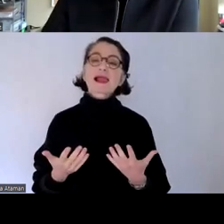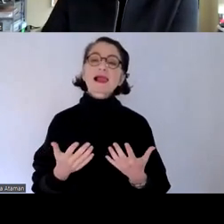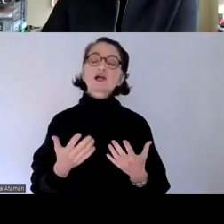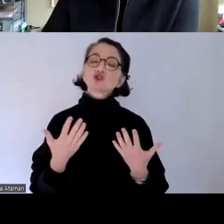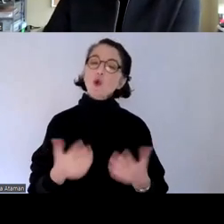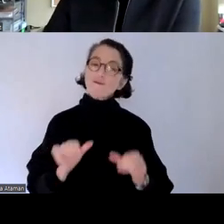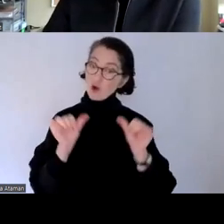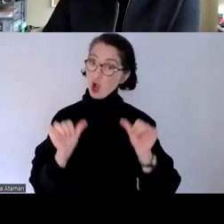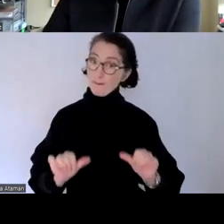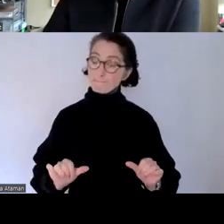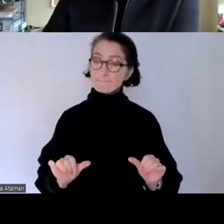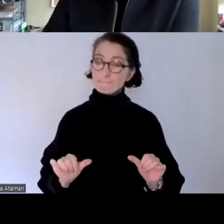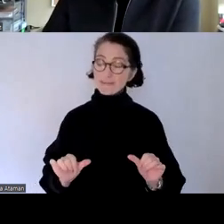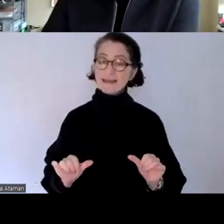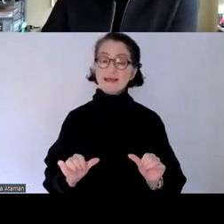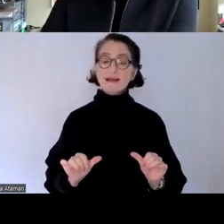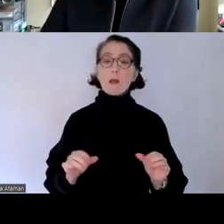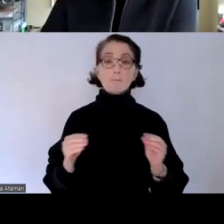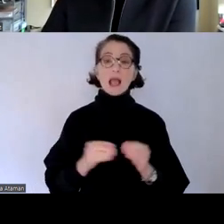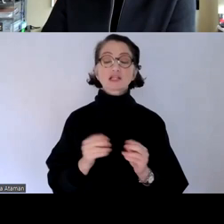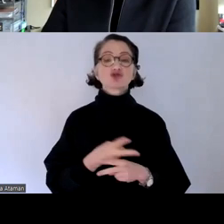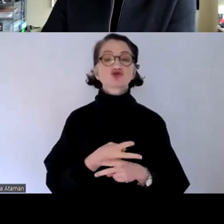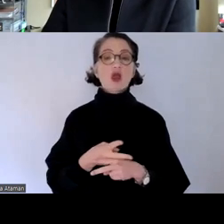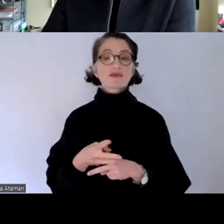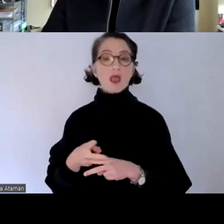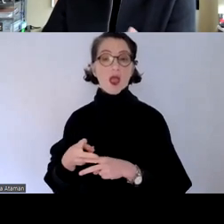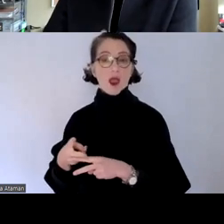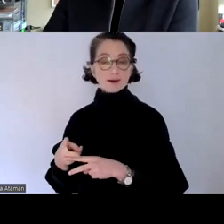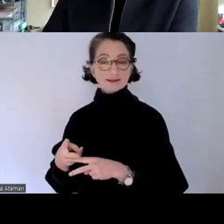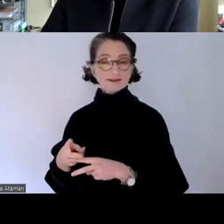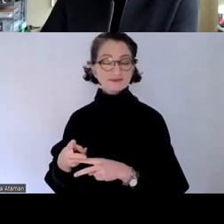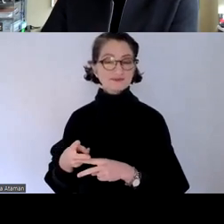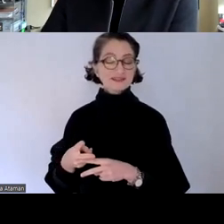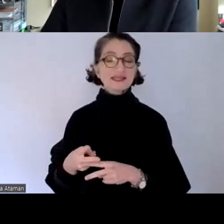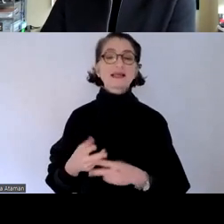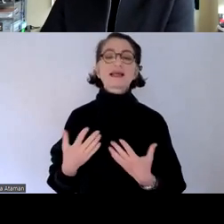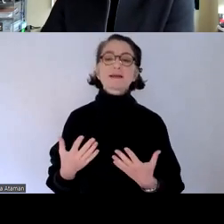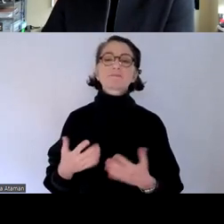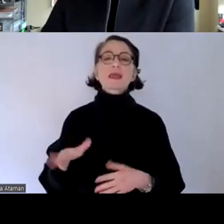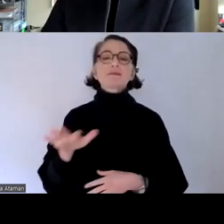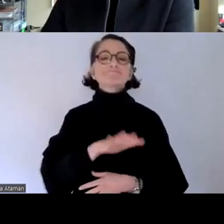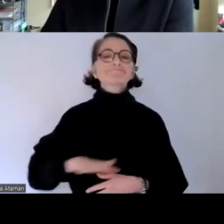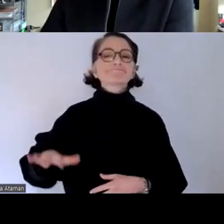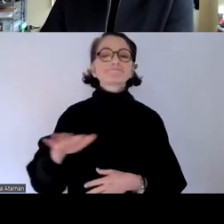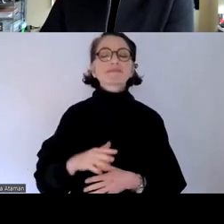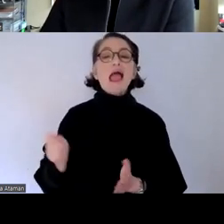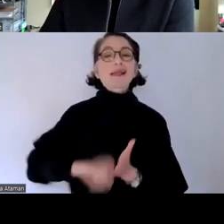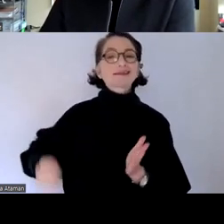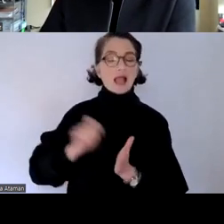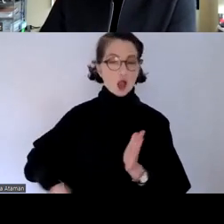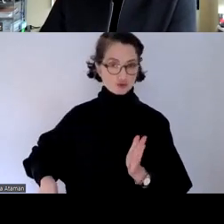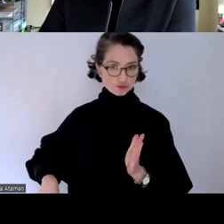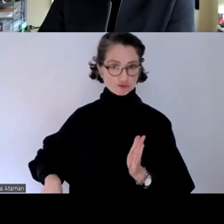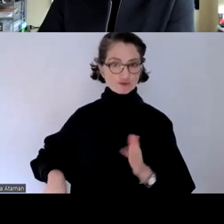oder in standards zu entwickeln die vor allem im bereich des einkaufs des beschaffungswesens europaweit dafür